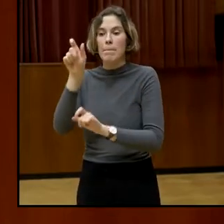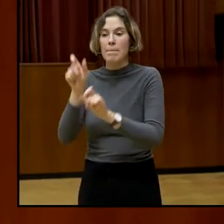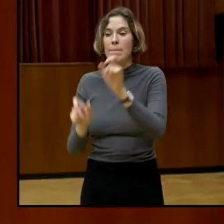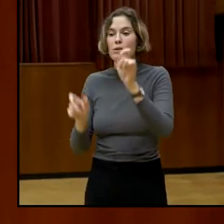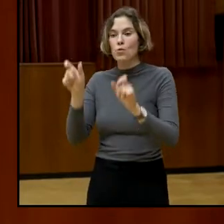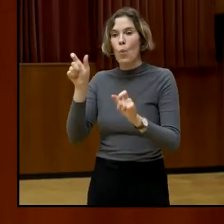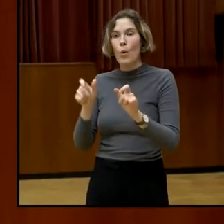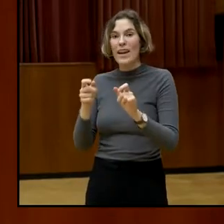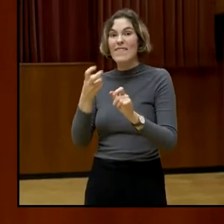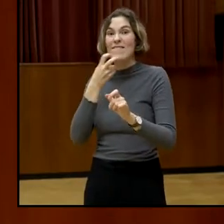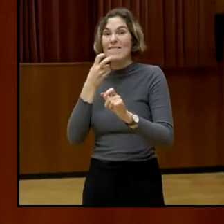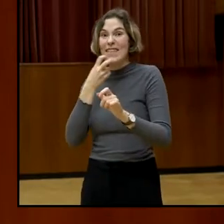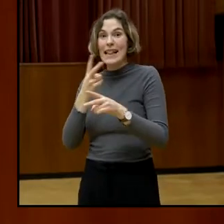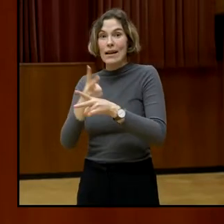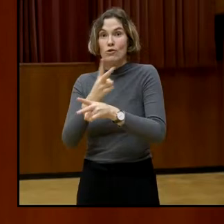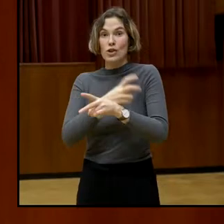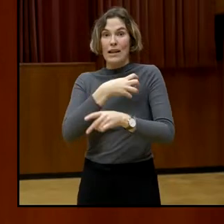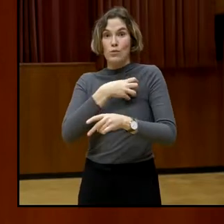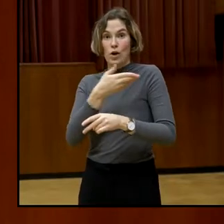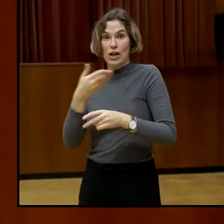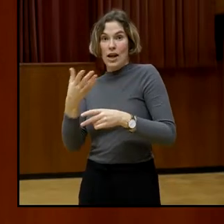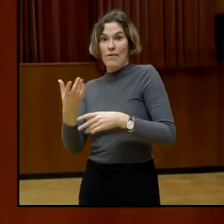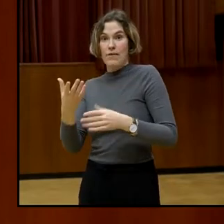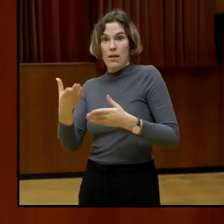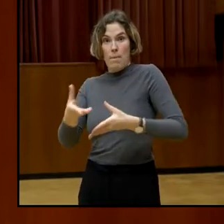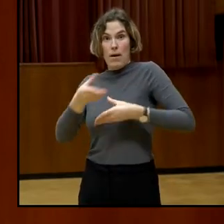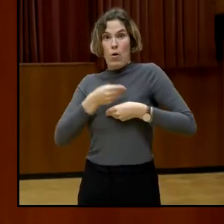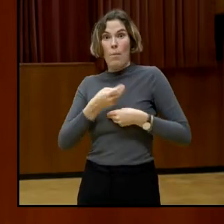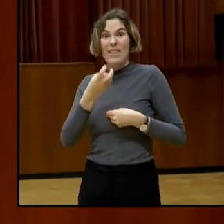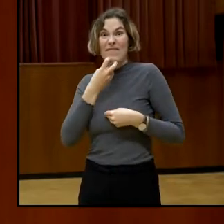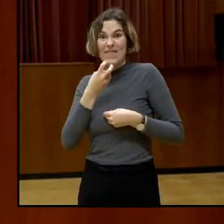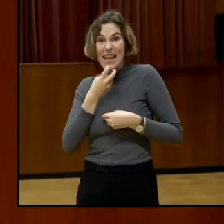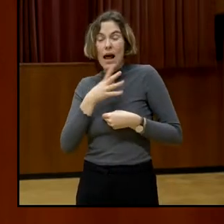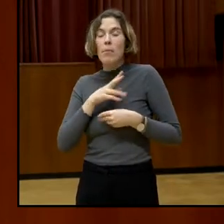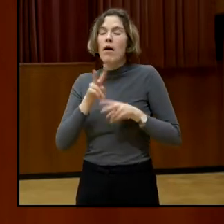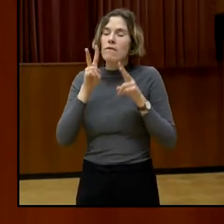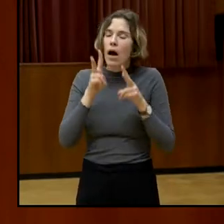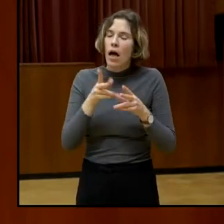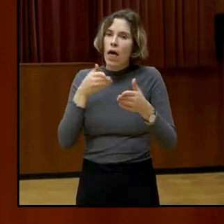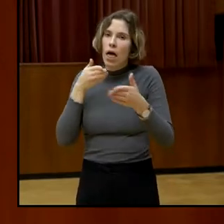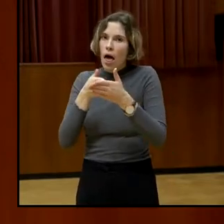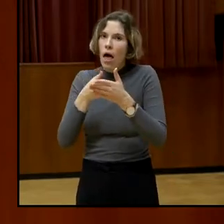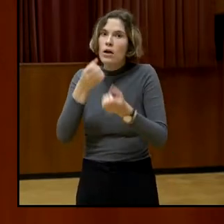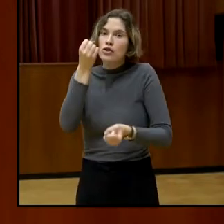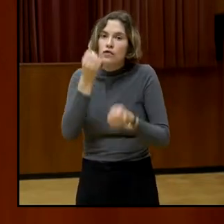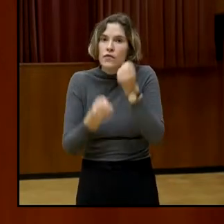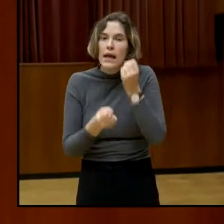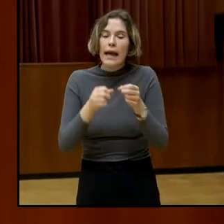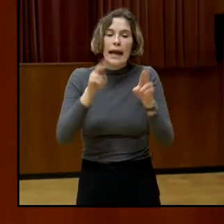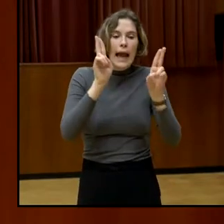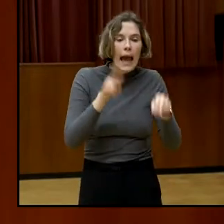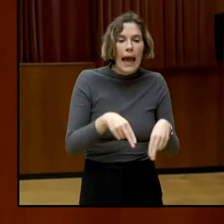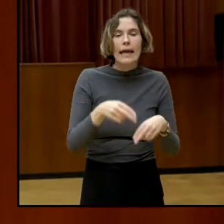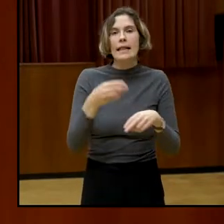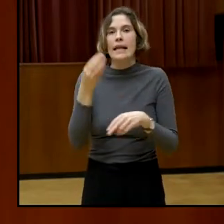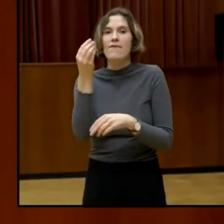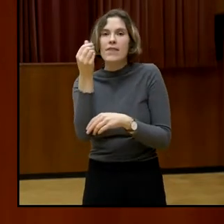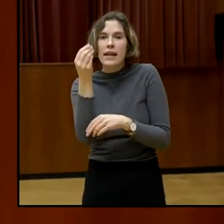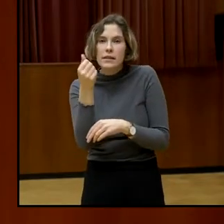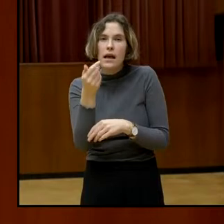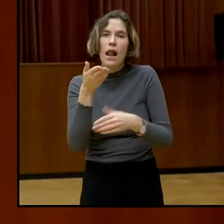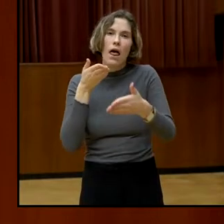Einbürgerung. Also die Erlangung der Staatsbürgerschaft ist einfach international und europaweit enorm